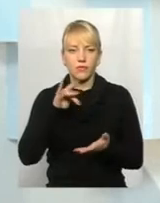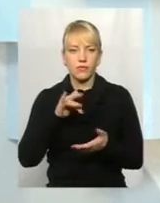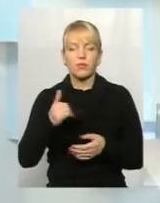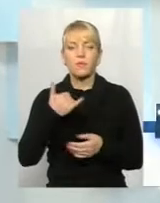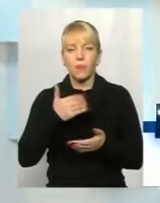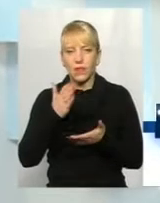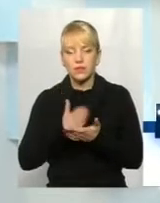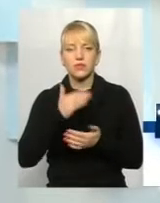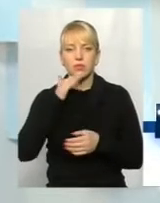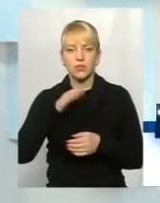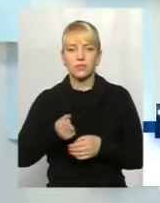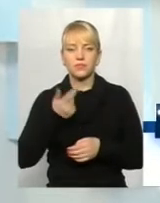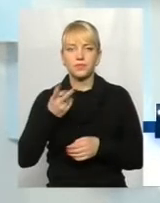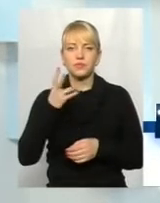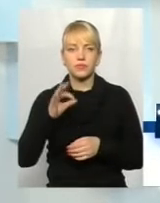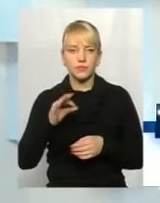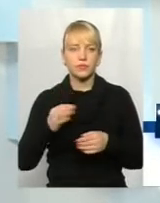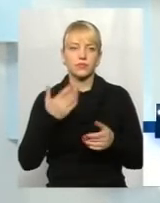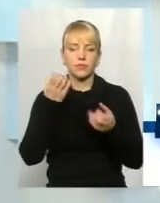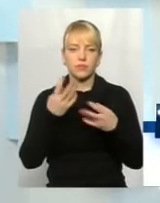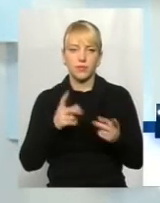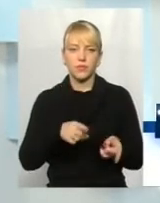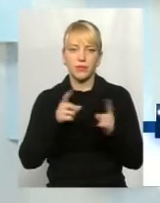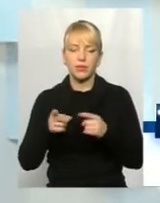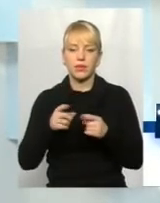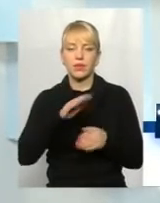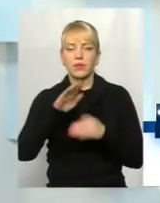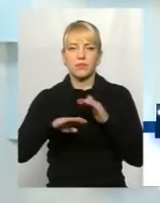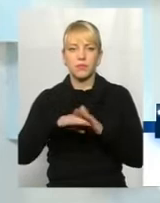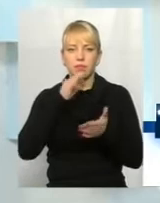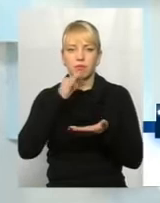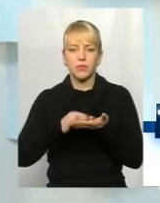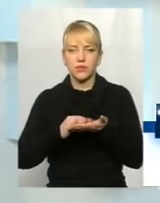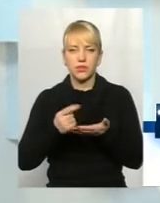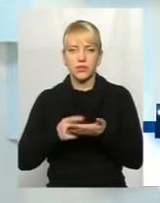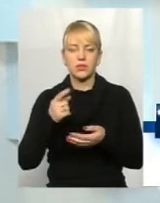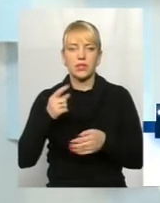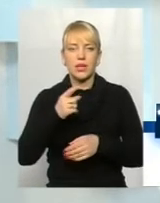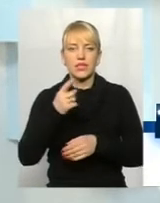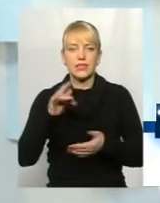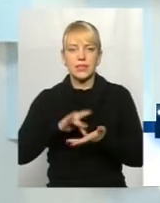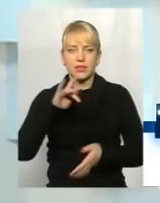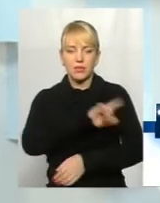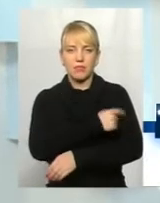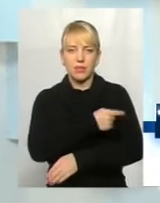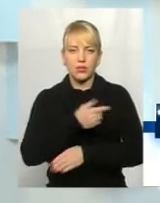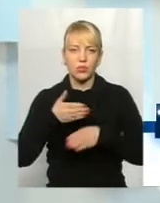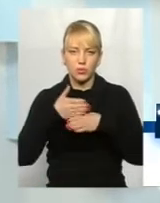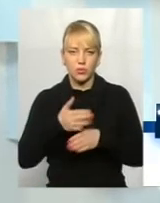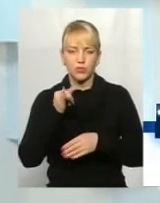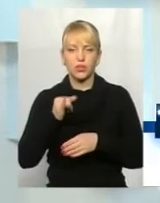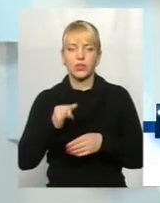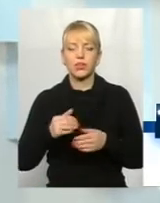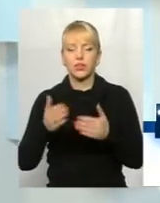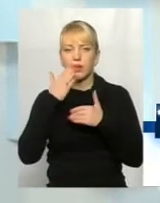У нас є їх достатня кількість, але вони також просто переходять під ігіду Центрів первинної медико-санітарної допомоги і наближаються саме до